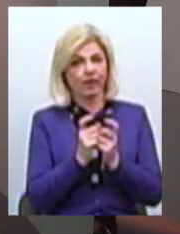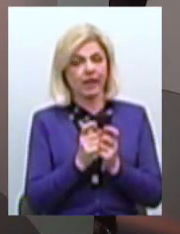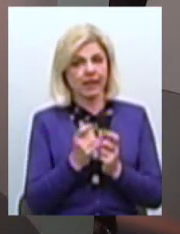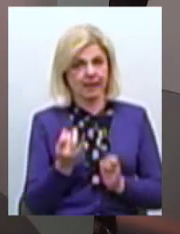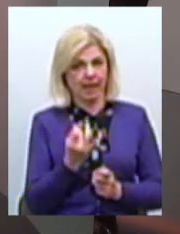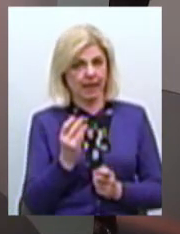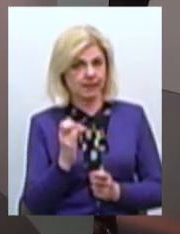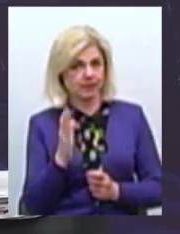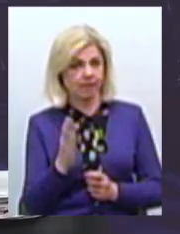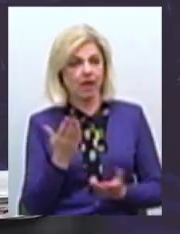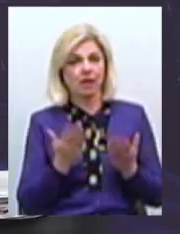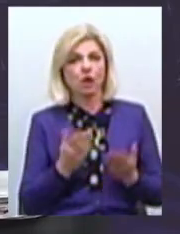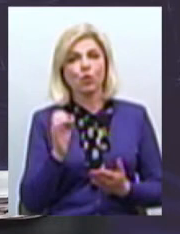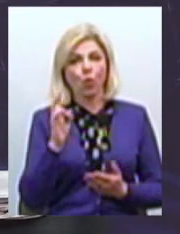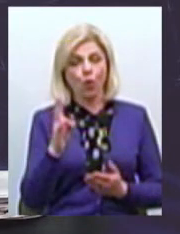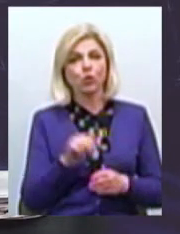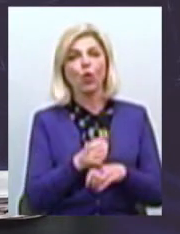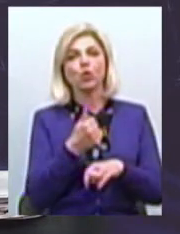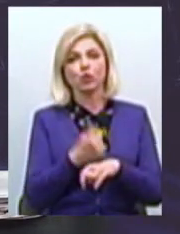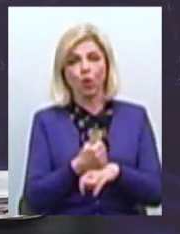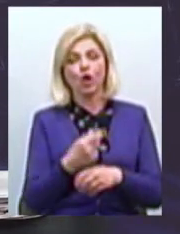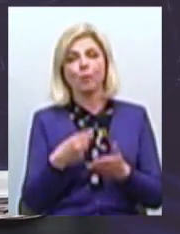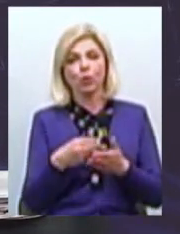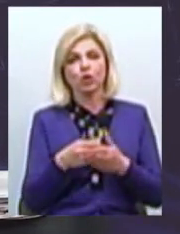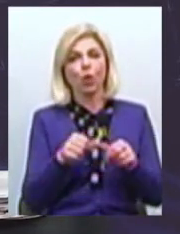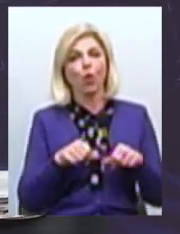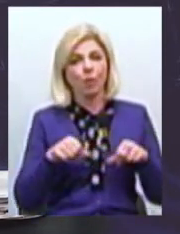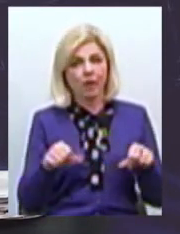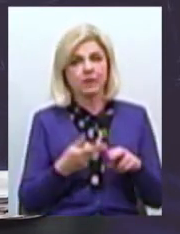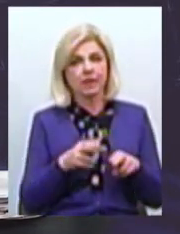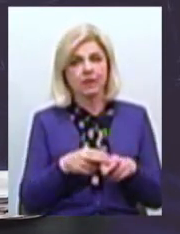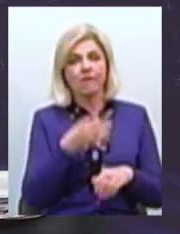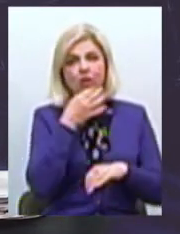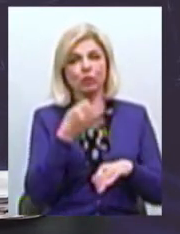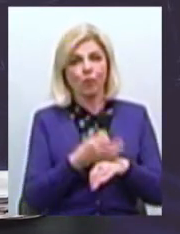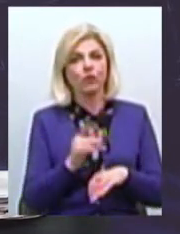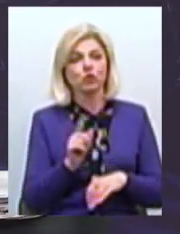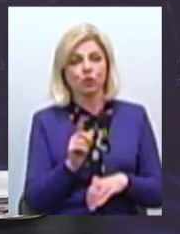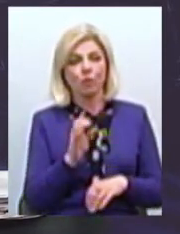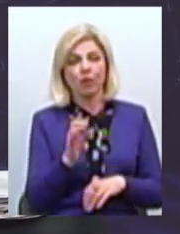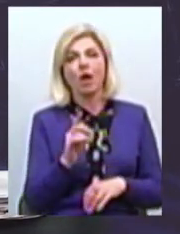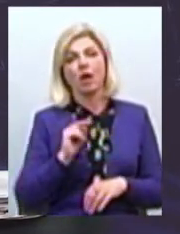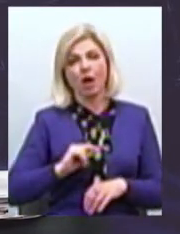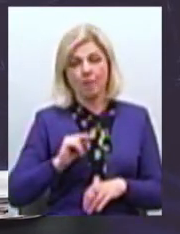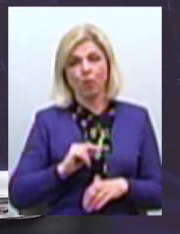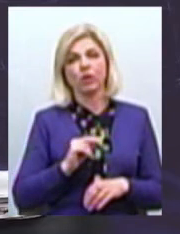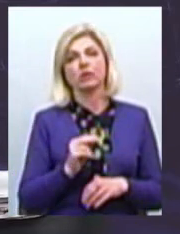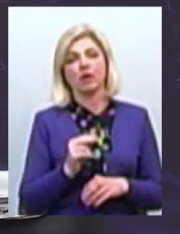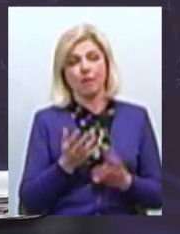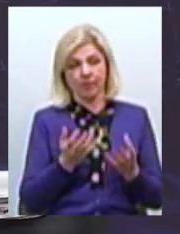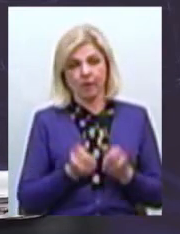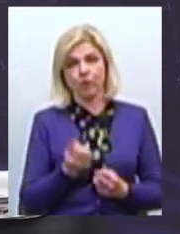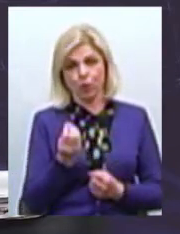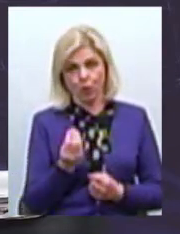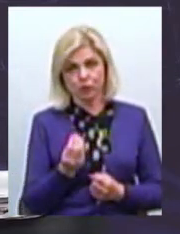Якщо він очолює бюджетну комісію Та комісія профільна, яка власне відповідає за те, щоб аеропорт отримував гроші Якщо